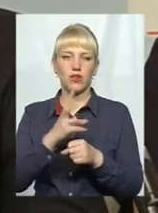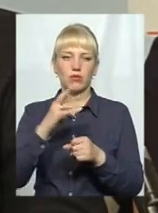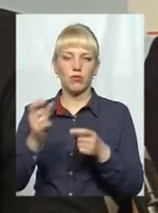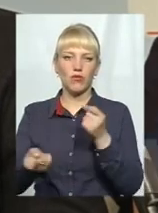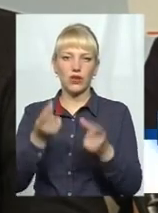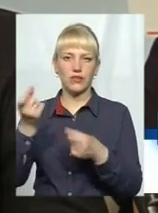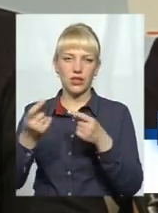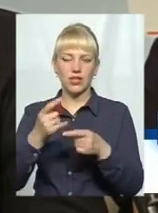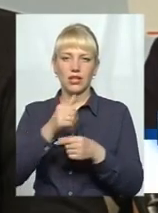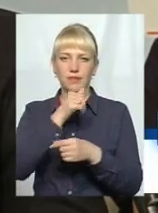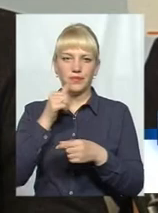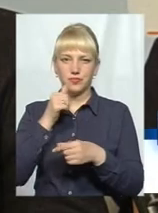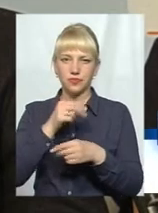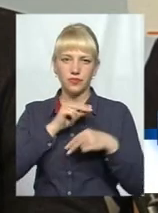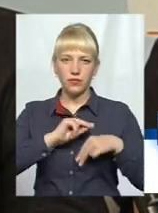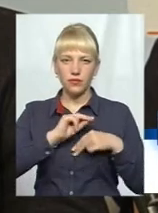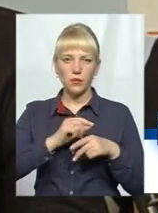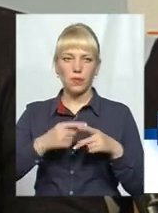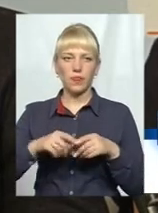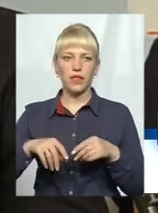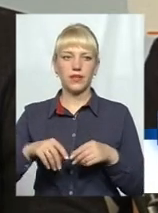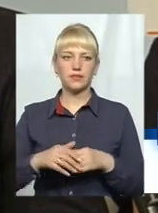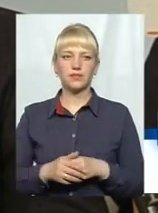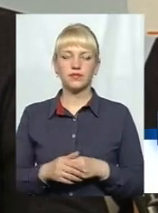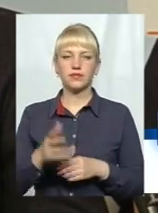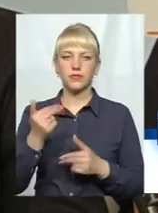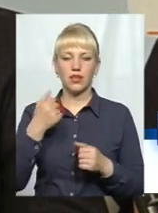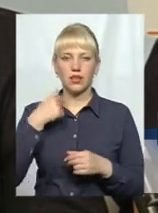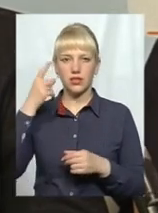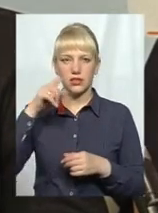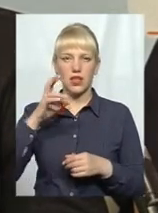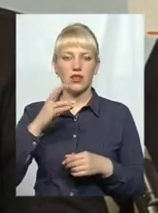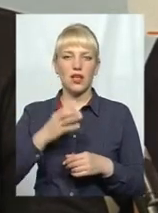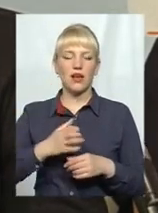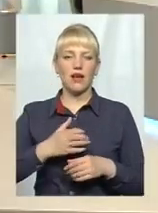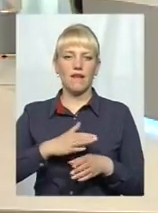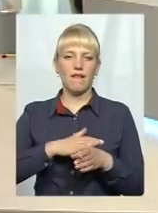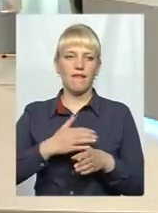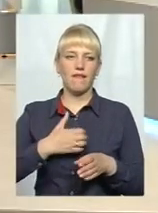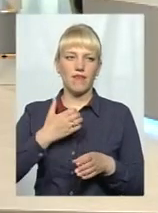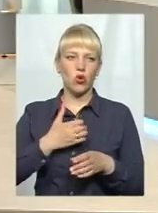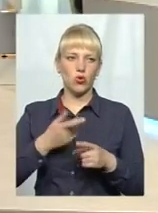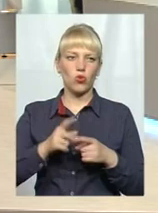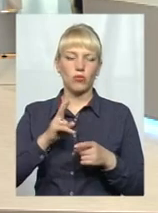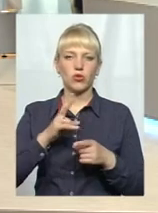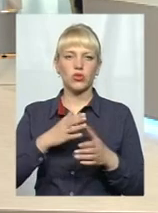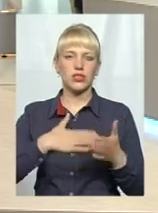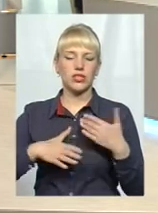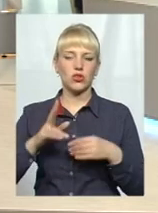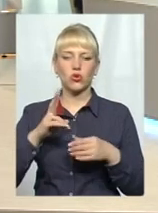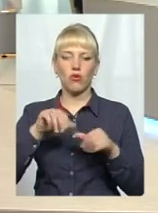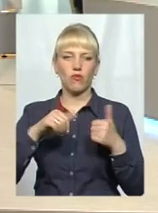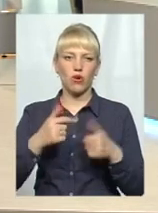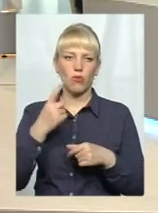І всі-всі опрацьовуються, і до всіх ходять в гості. Так, я знаю, і на виконкомі дуже тішаться, коли хтось там хоча б оформив одного